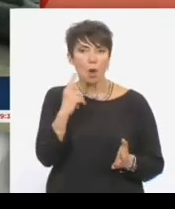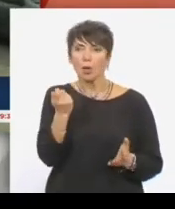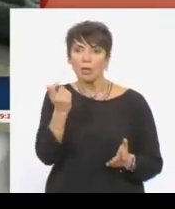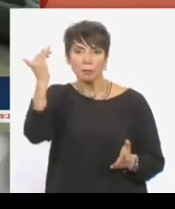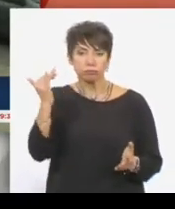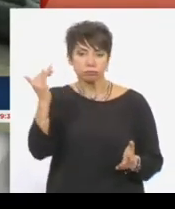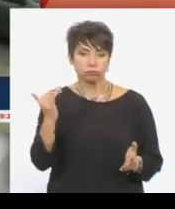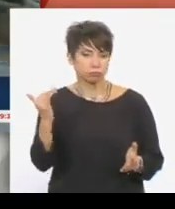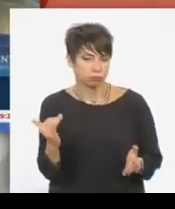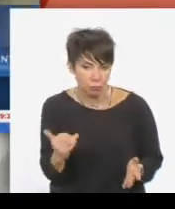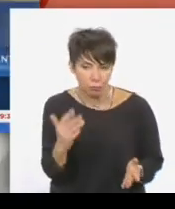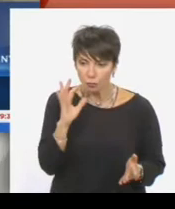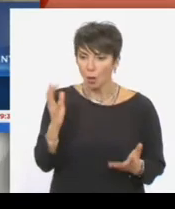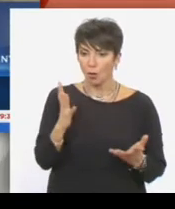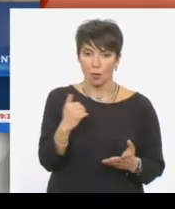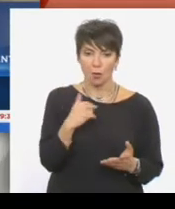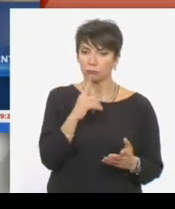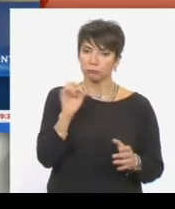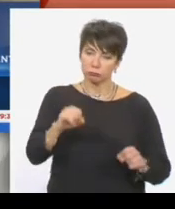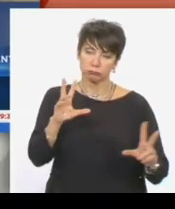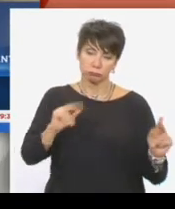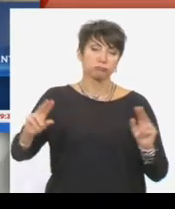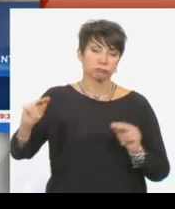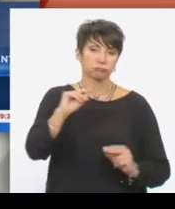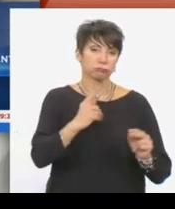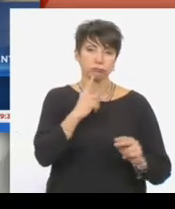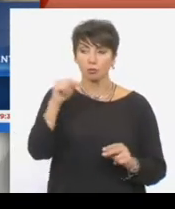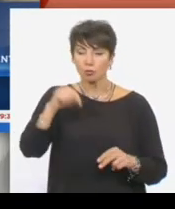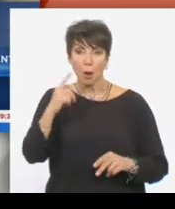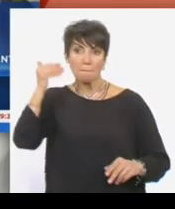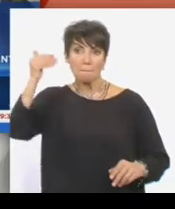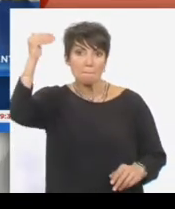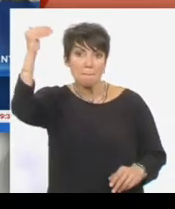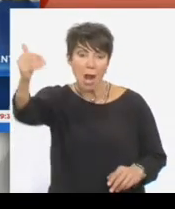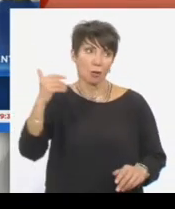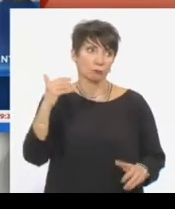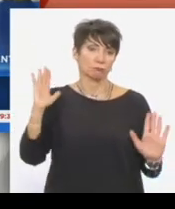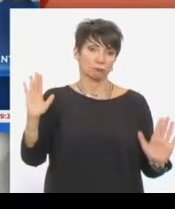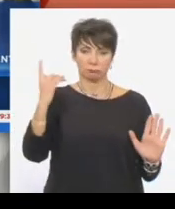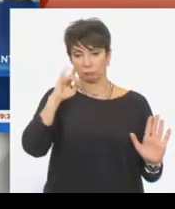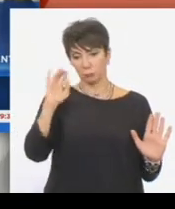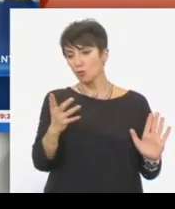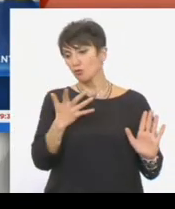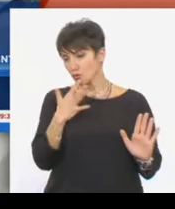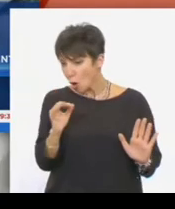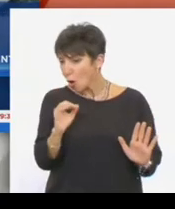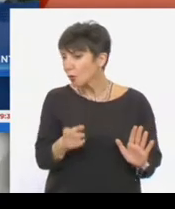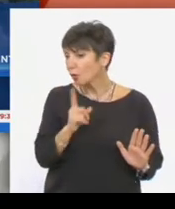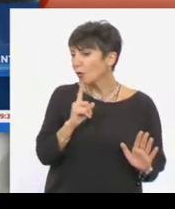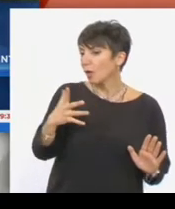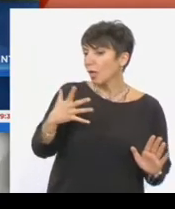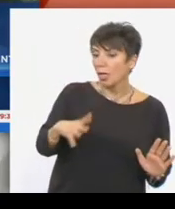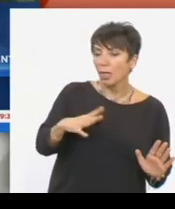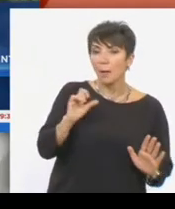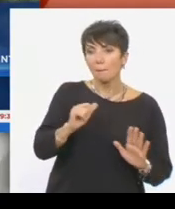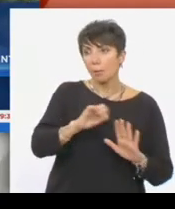για να μπορέσουμε να τα επεξέλθουμε. Όλα είναι ανοιχτά, αλλά δεν υπάρχει τέτοια προοπτική στο άμεσο μέλλον. Καθώς για να γίνει κάτι τέτοιο θα